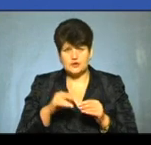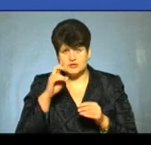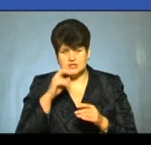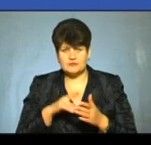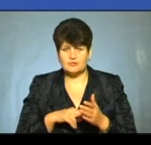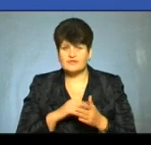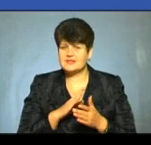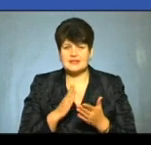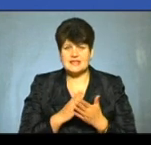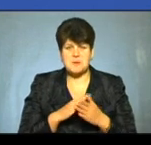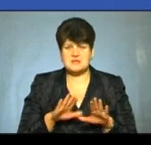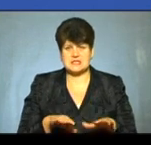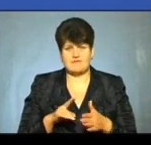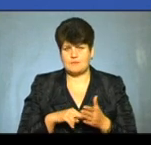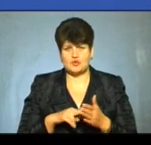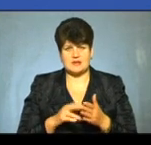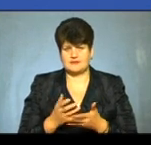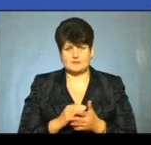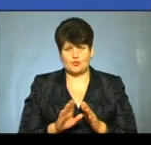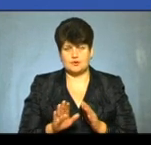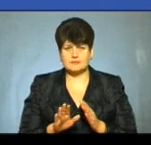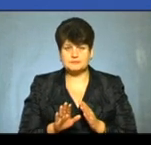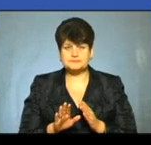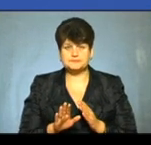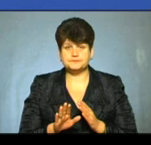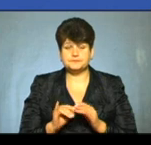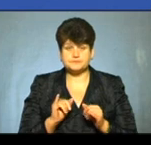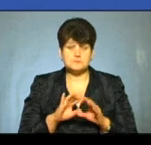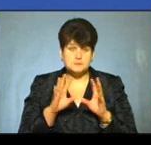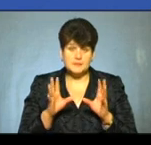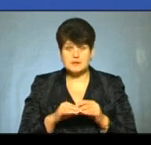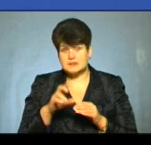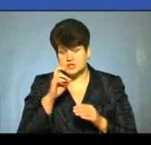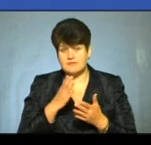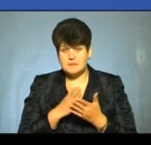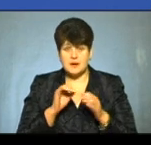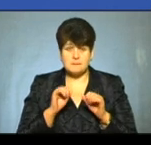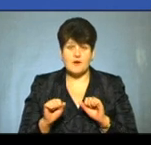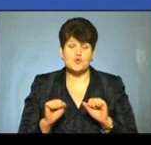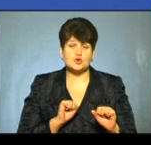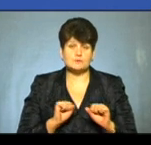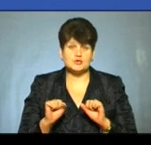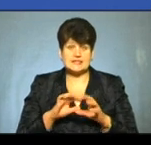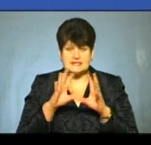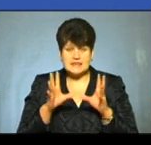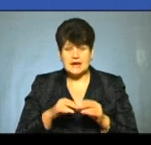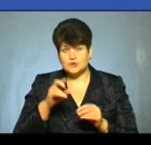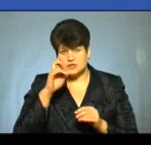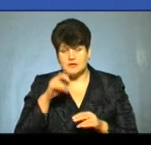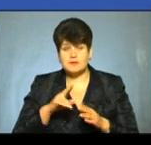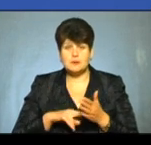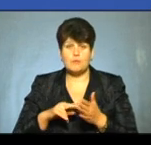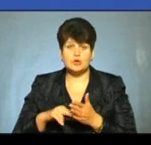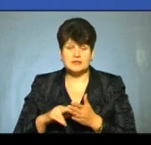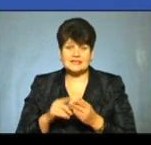він не відноситься до категорії місцевих податків і зборів. І, в принципі, держава має право розпоряджатися загальнодержавними